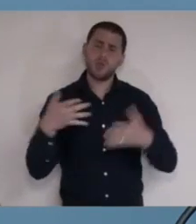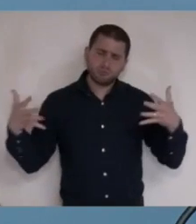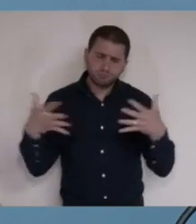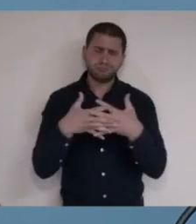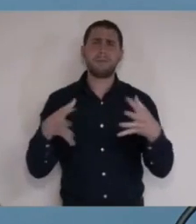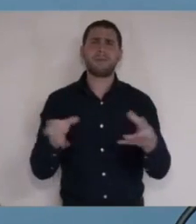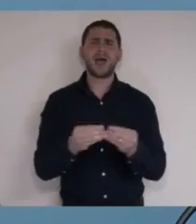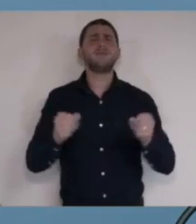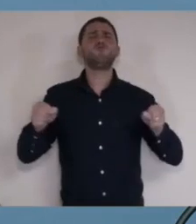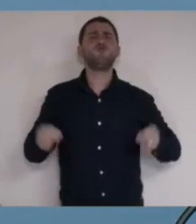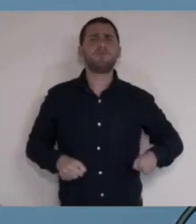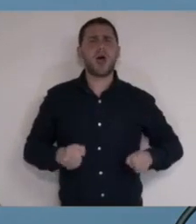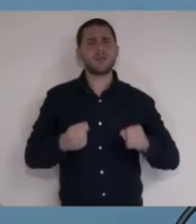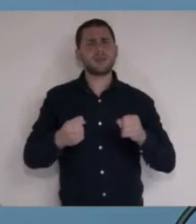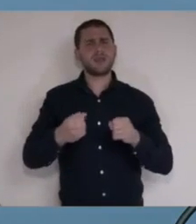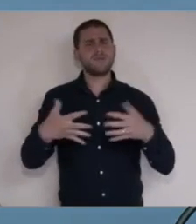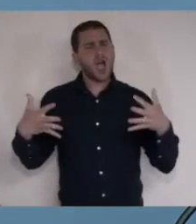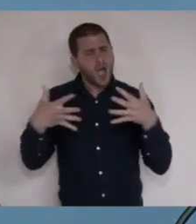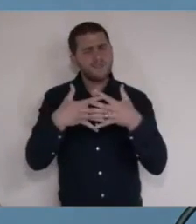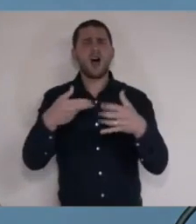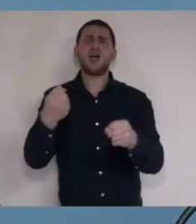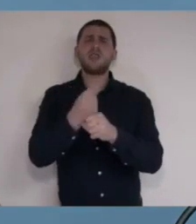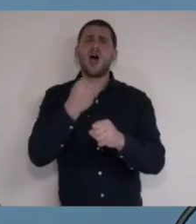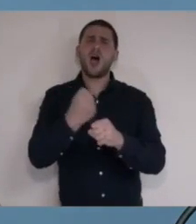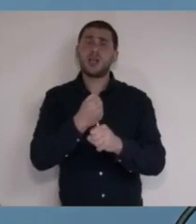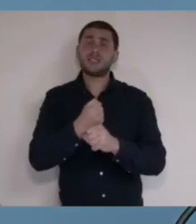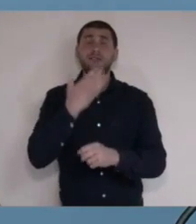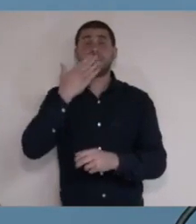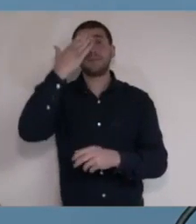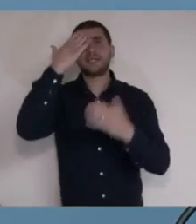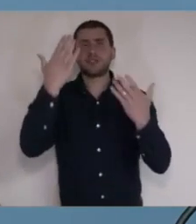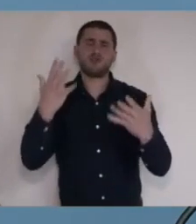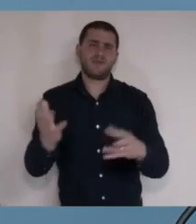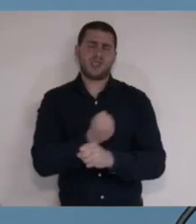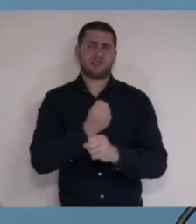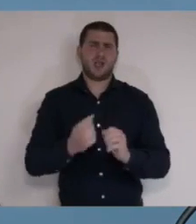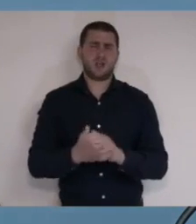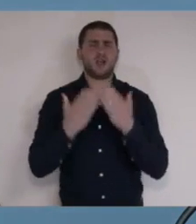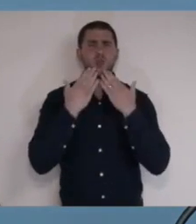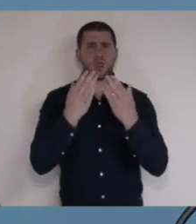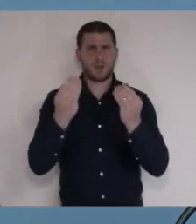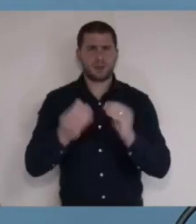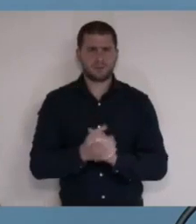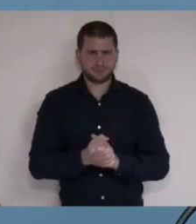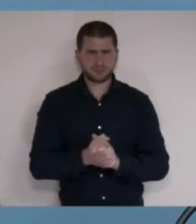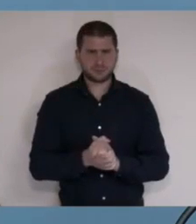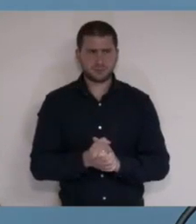ביחד, במשמעת ובאכווה, נעשה ובעזרת השם נצליח. תודה רבה.